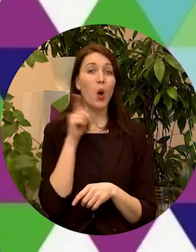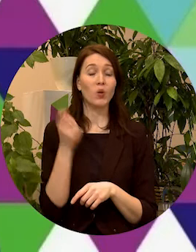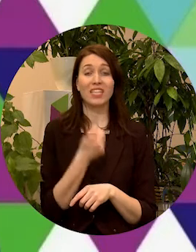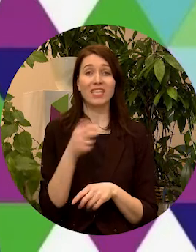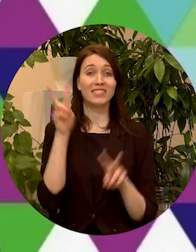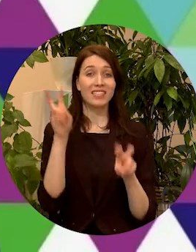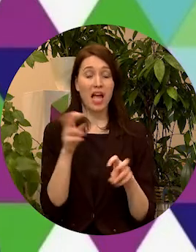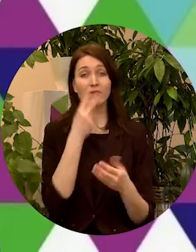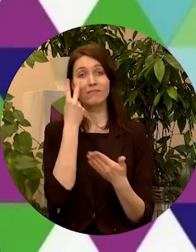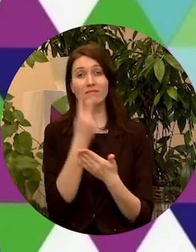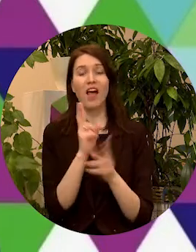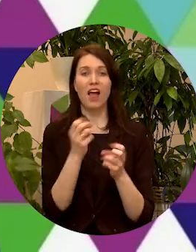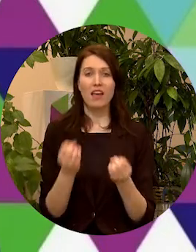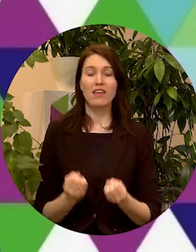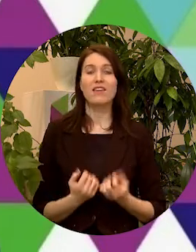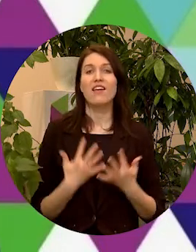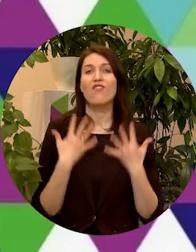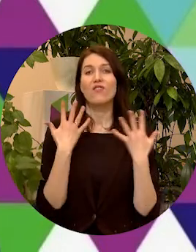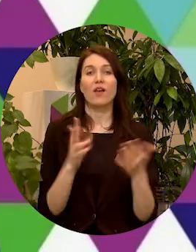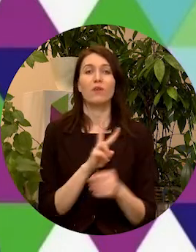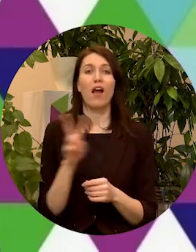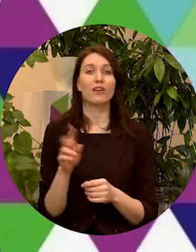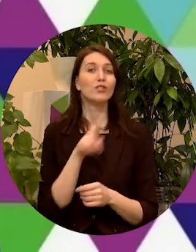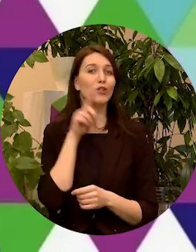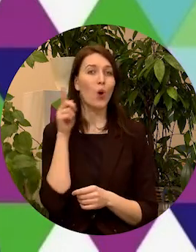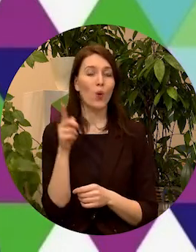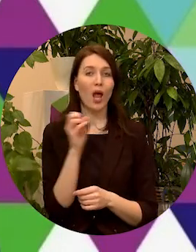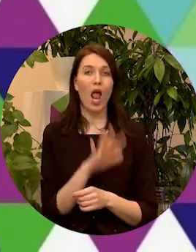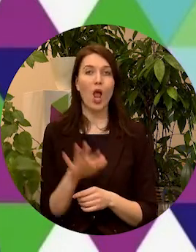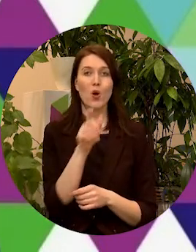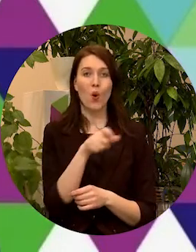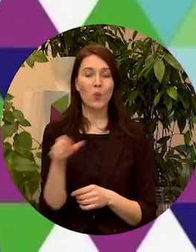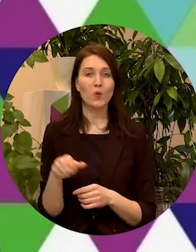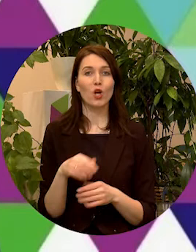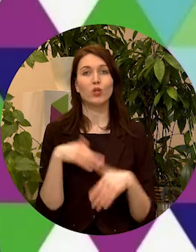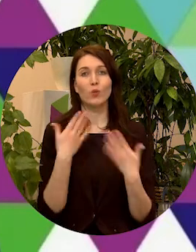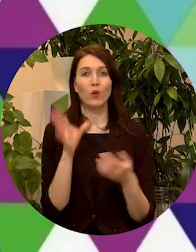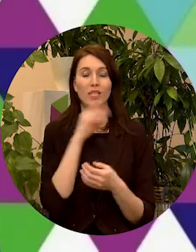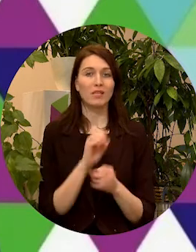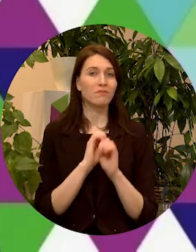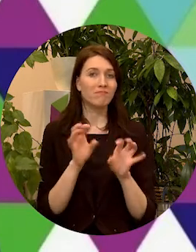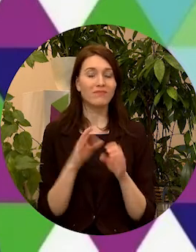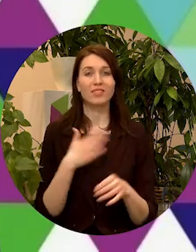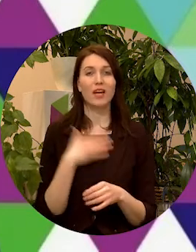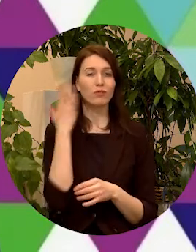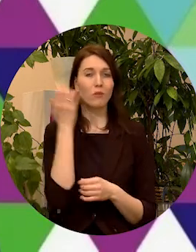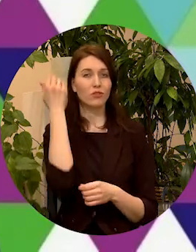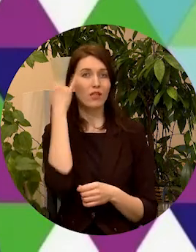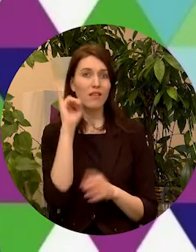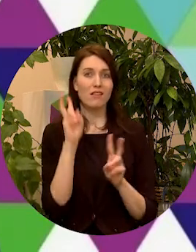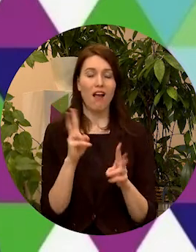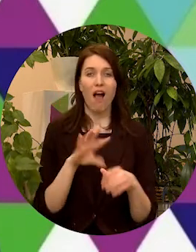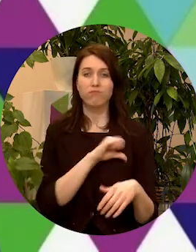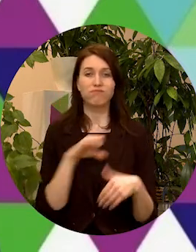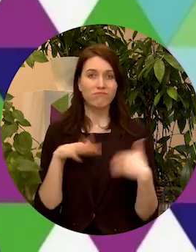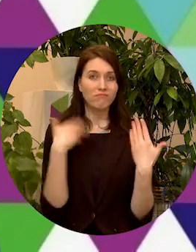uzlūkojums kā ietvars, kas jaunajiem Eiropiešiem dod iespējas izklāstīt savus sapņus, īpējas inestīvas, kā veidot